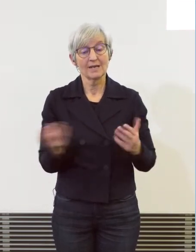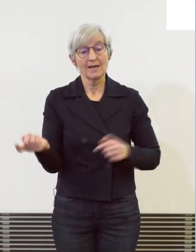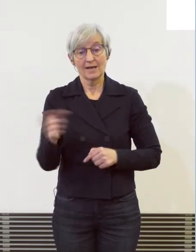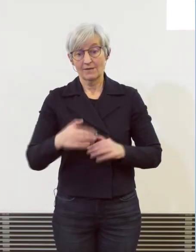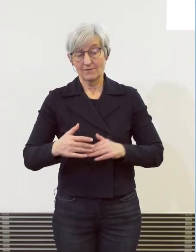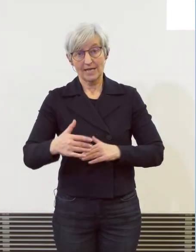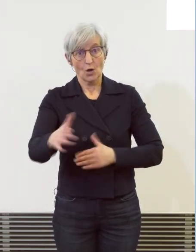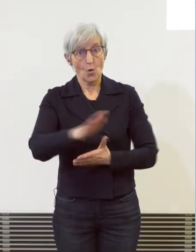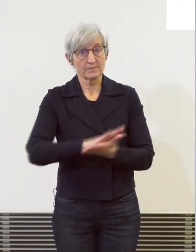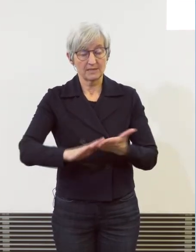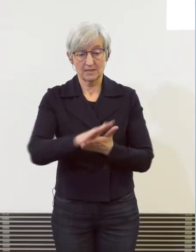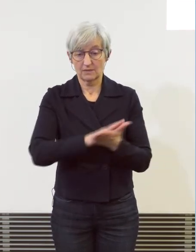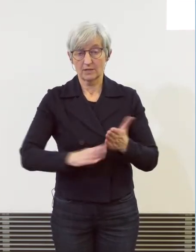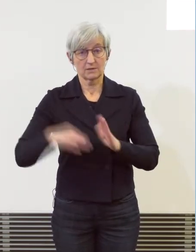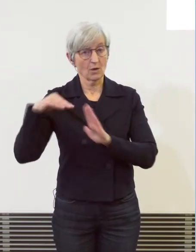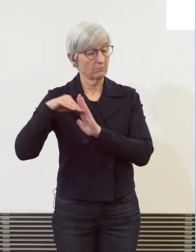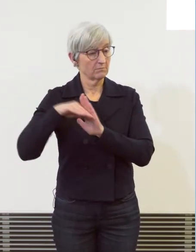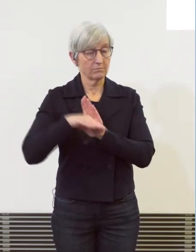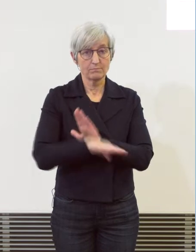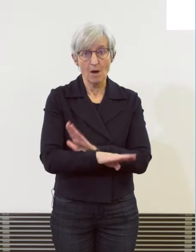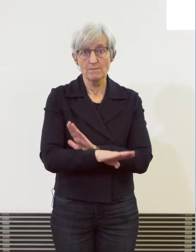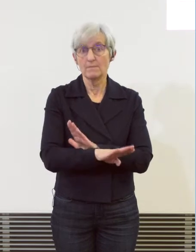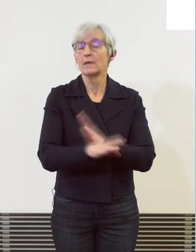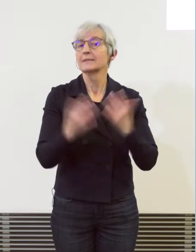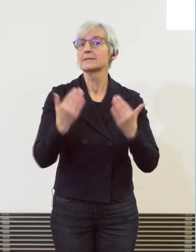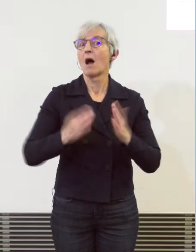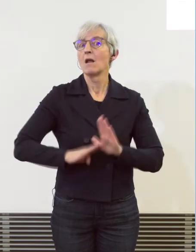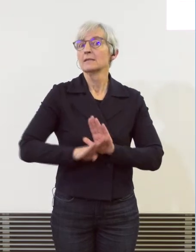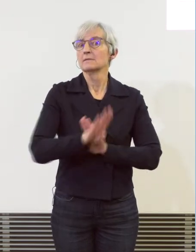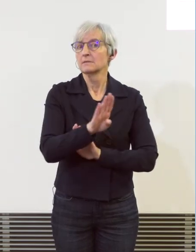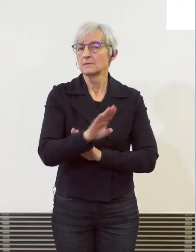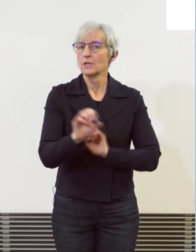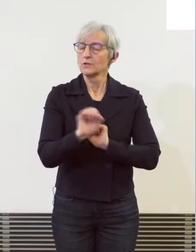würden wir sofort Massnahmen ins Auge fassen und ergreifen.